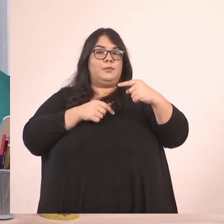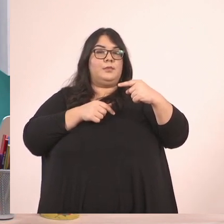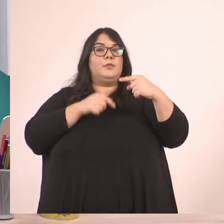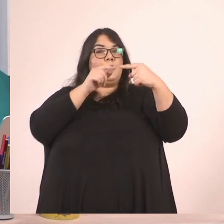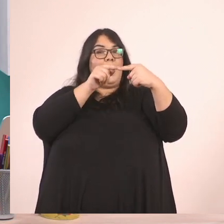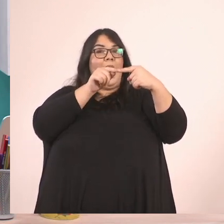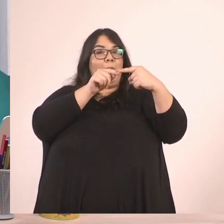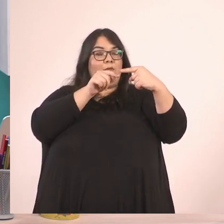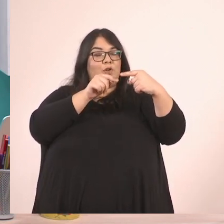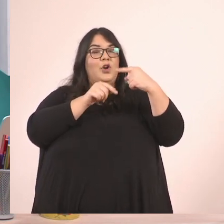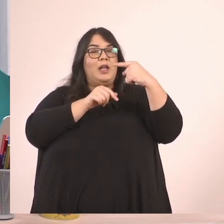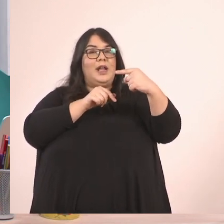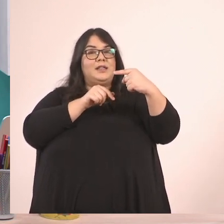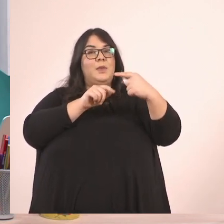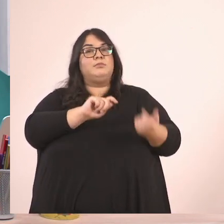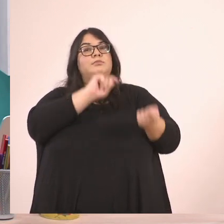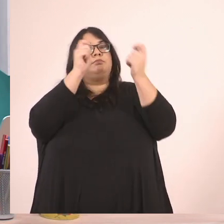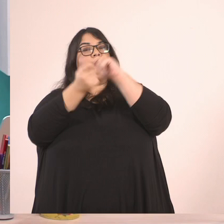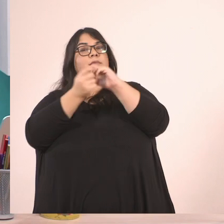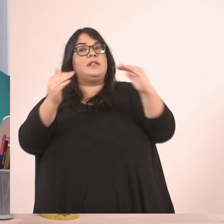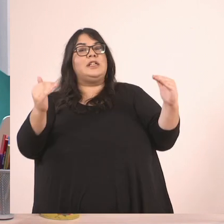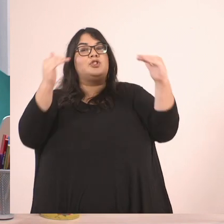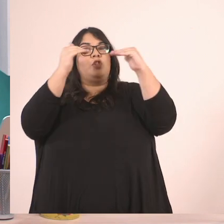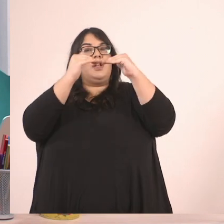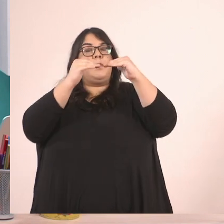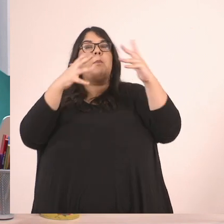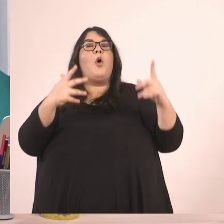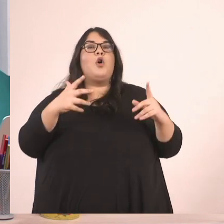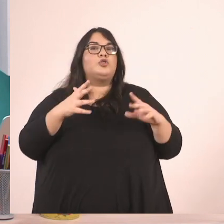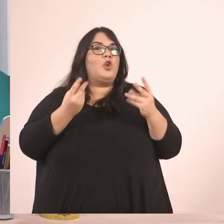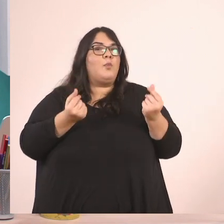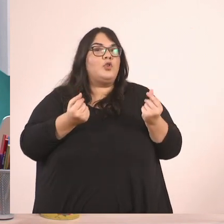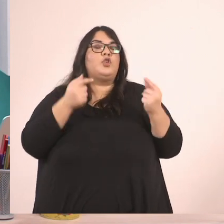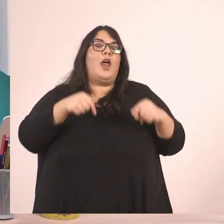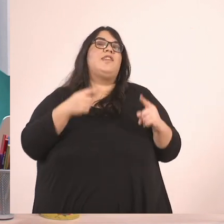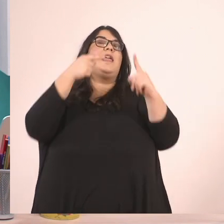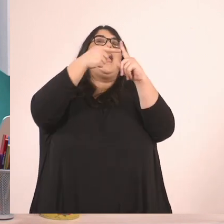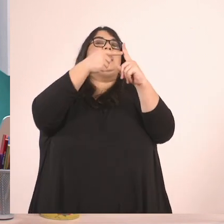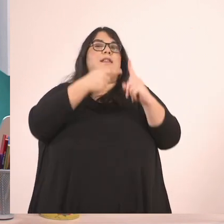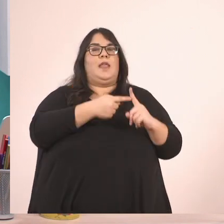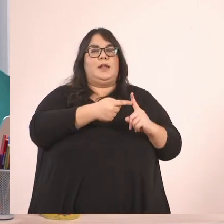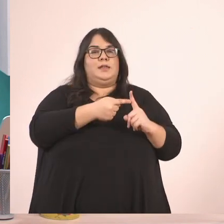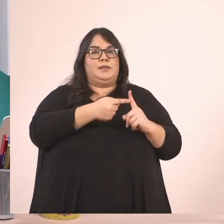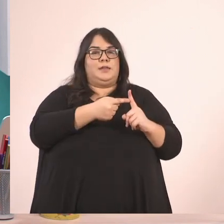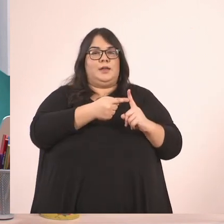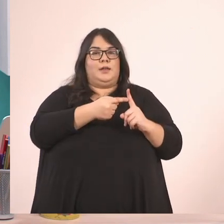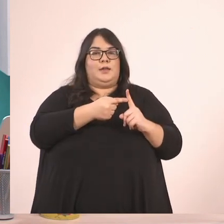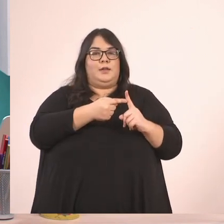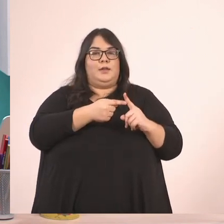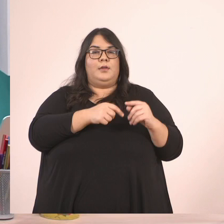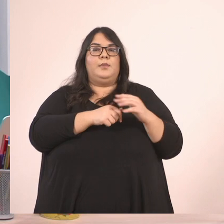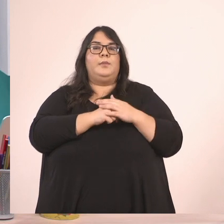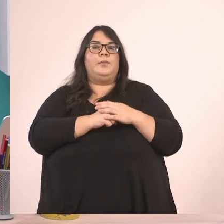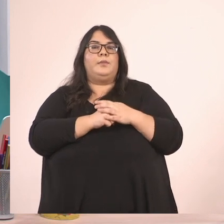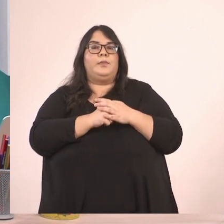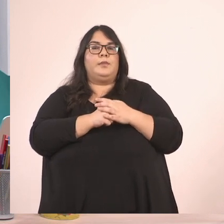και θα δημιουργήσουμε ένα ισοδύναμο διερώντας τους όρους του. Εδώ και δύο και